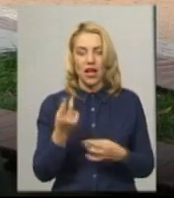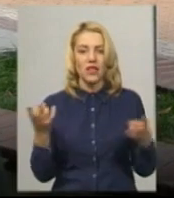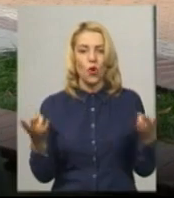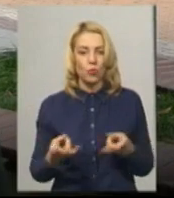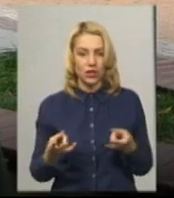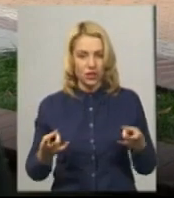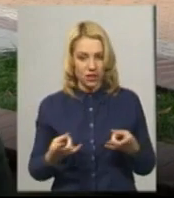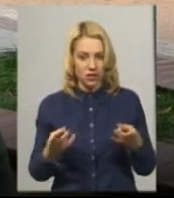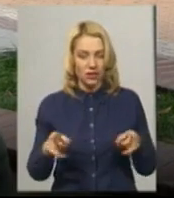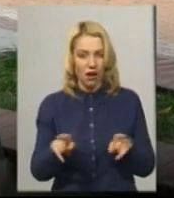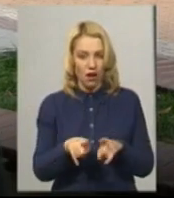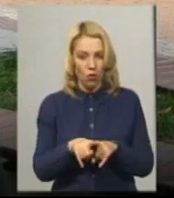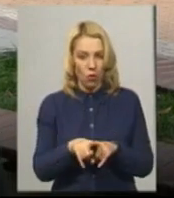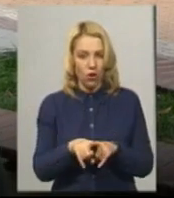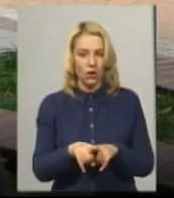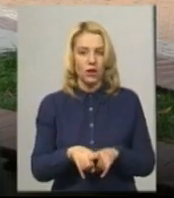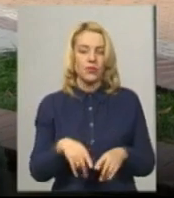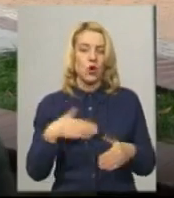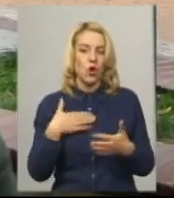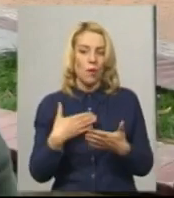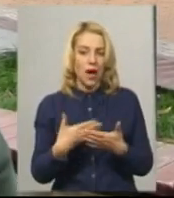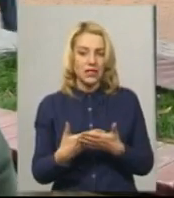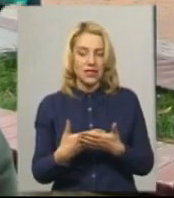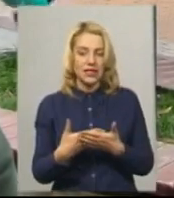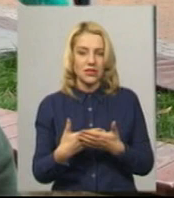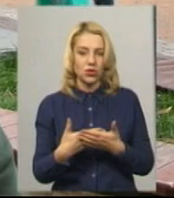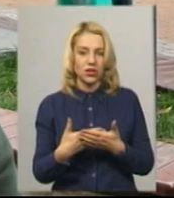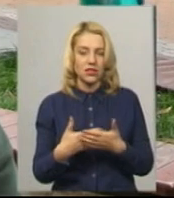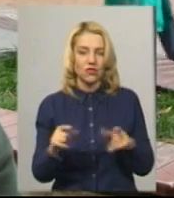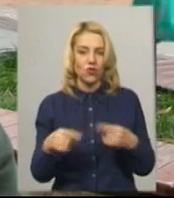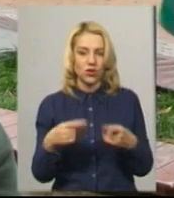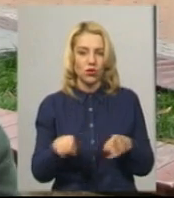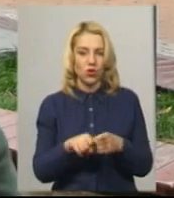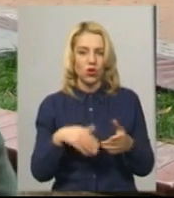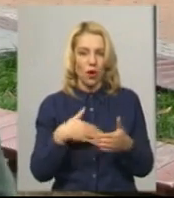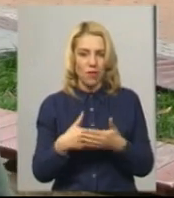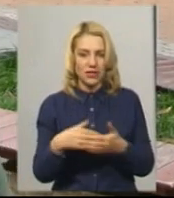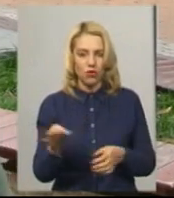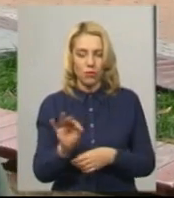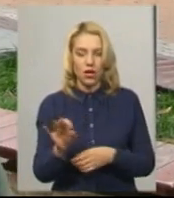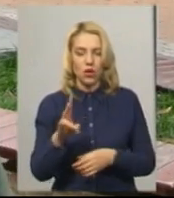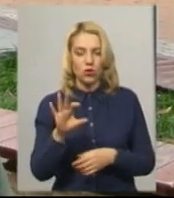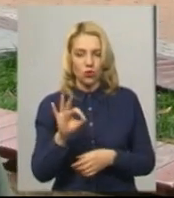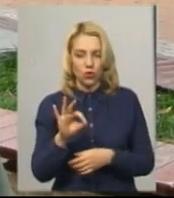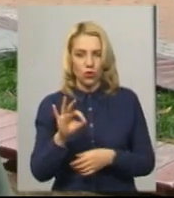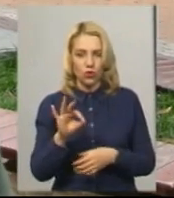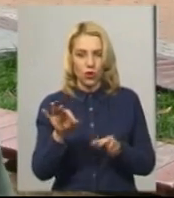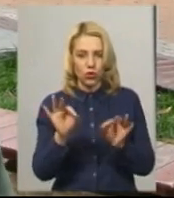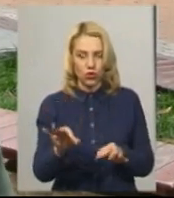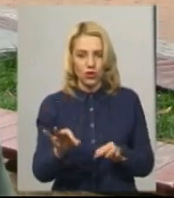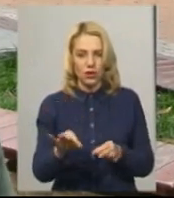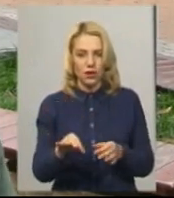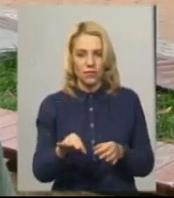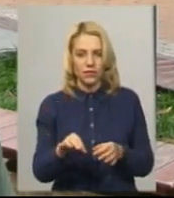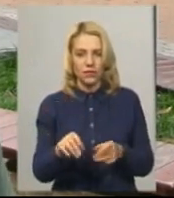створення громадської вбиральні, то логічніше придбувати